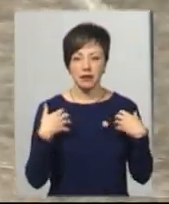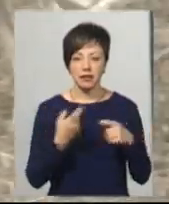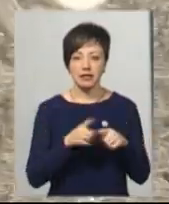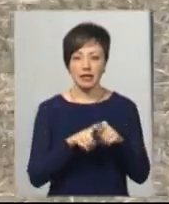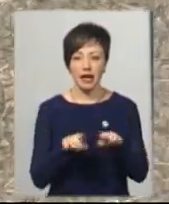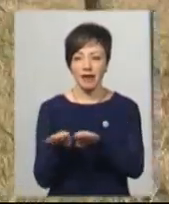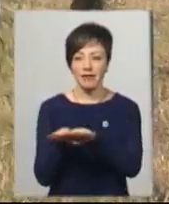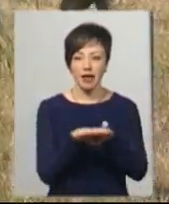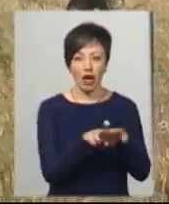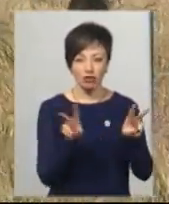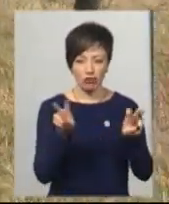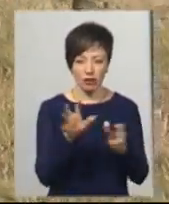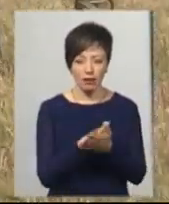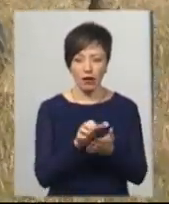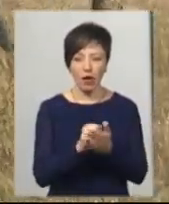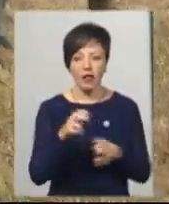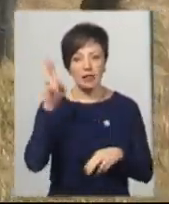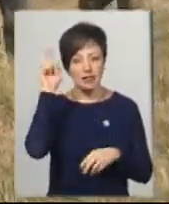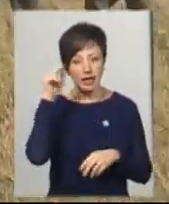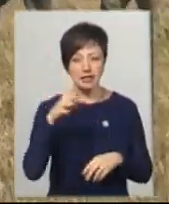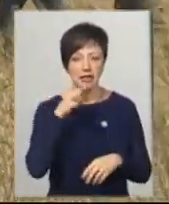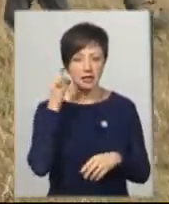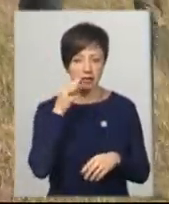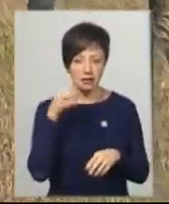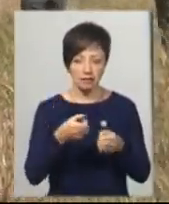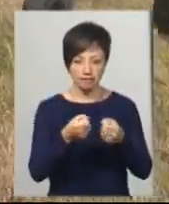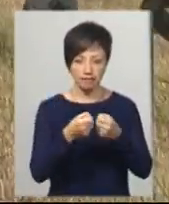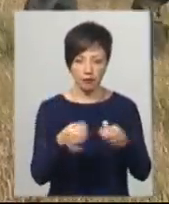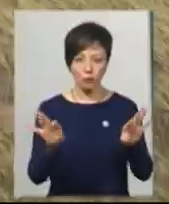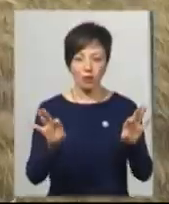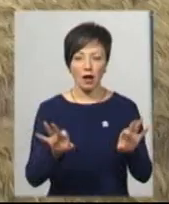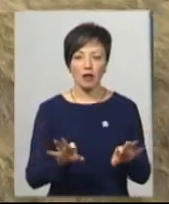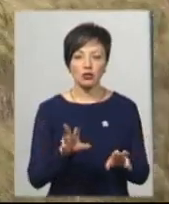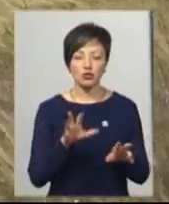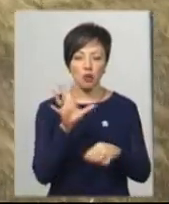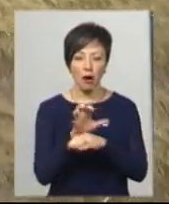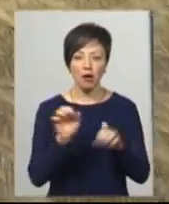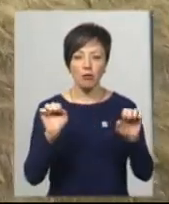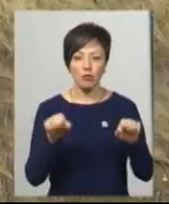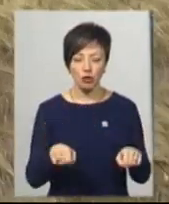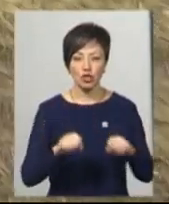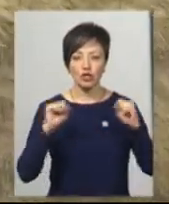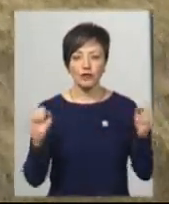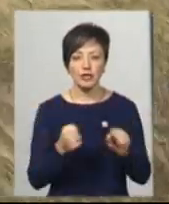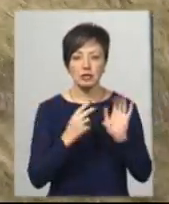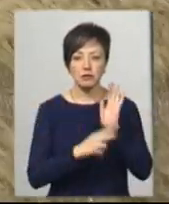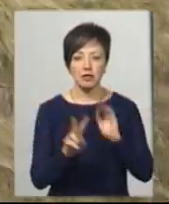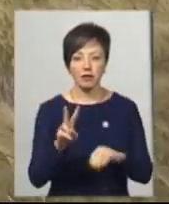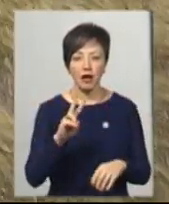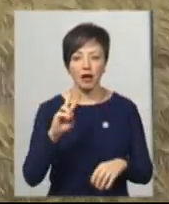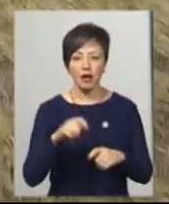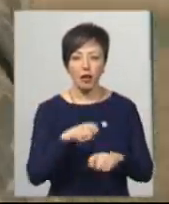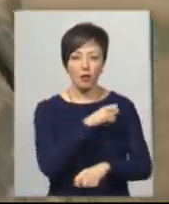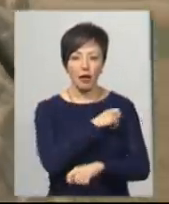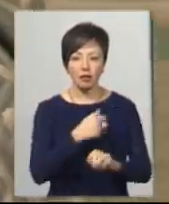– це рівняшка. Коли лисиця чи заяць вибігають зі сховку, мисливець відпускає на лови хорта. Собака, яка може розвинути швидкість 72 кілометрів